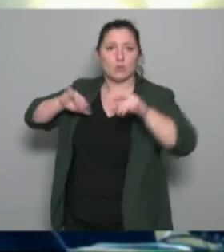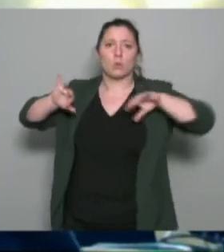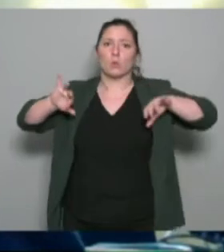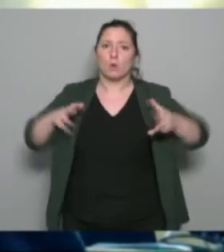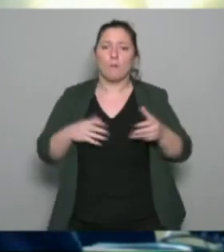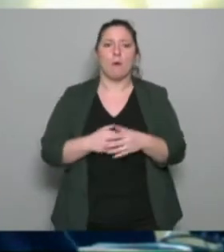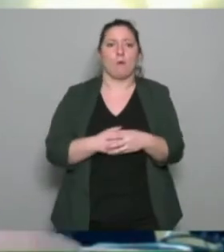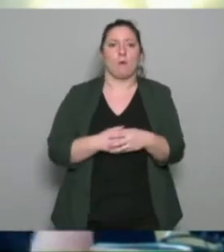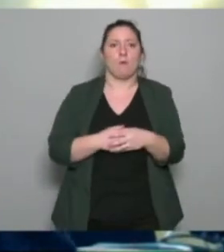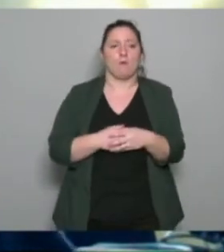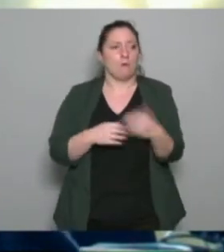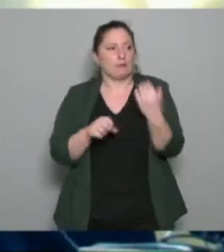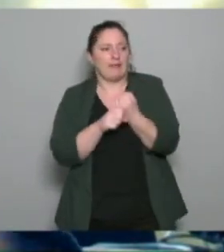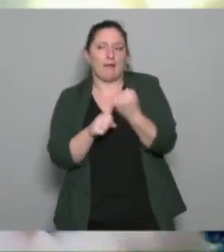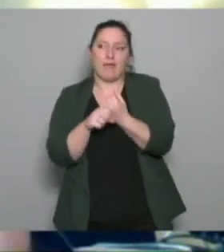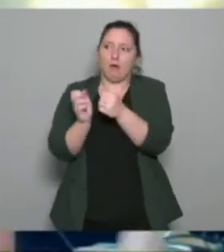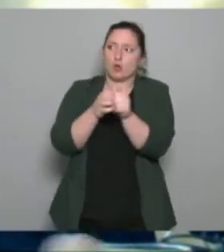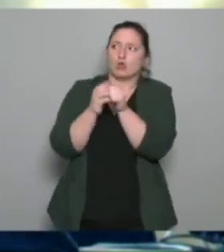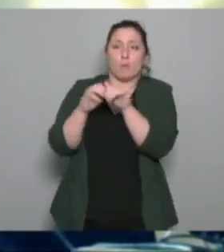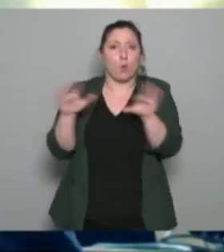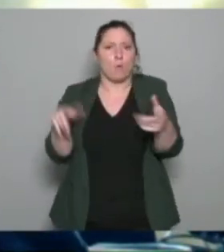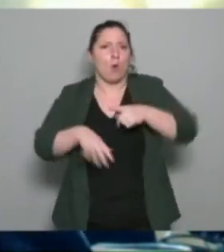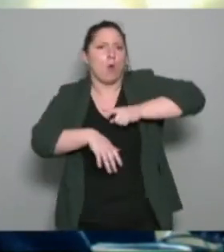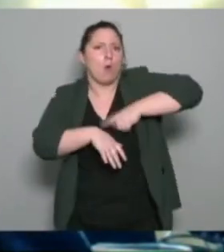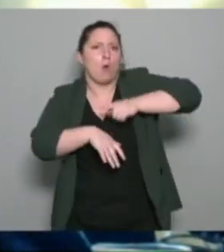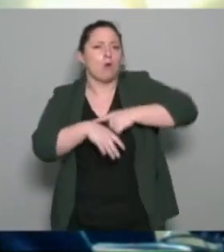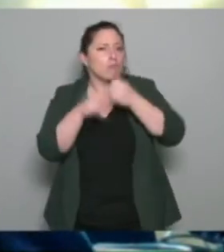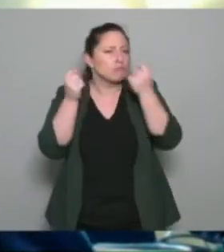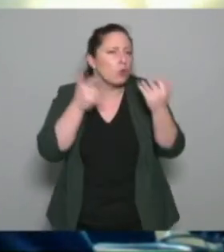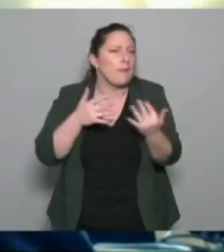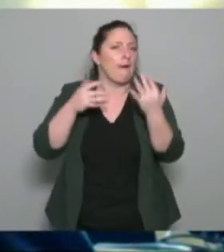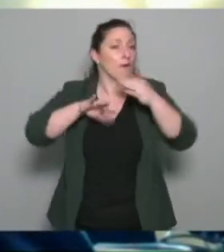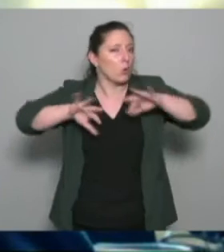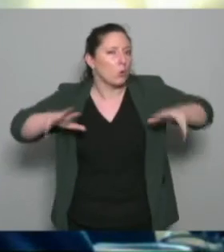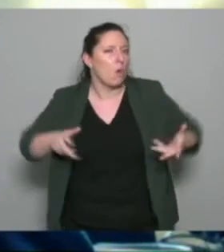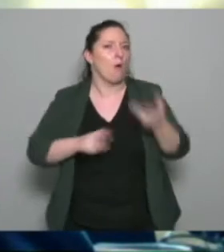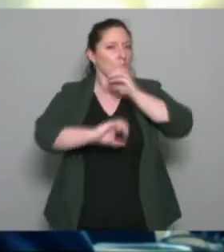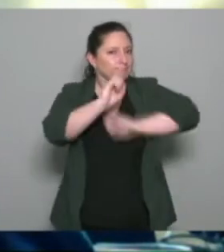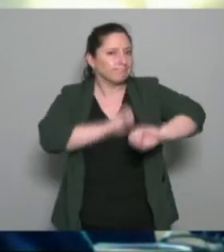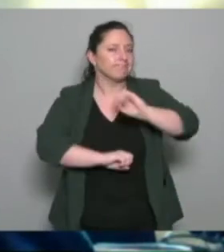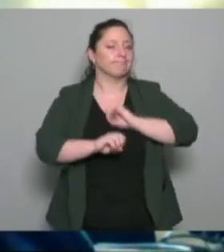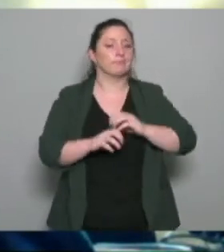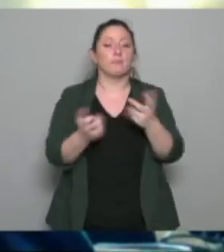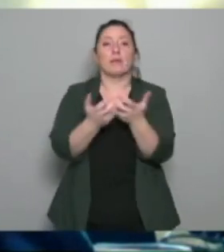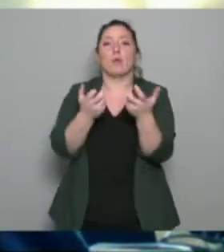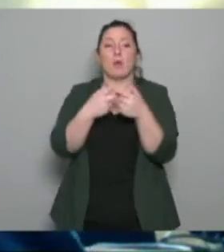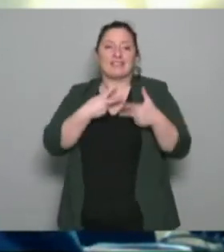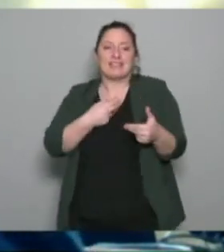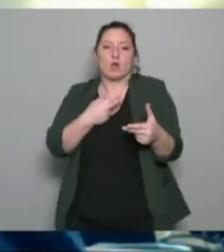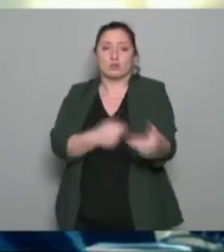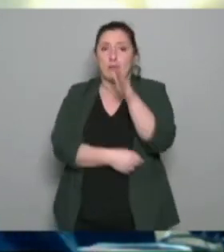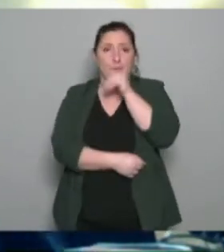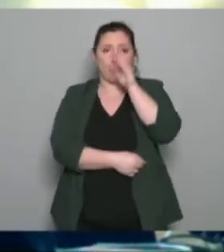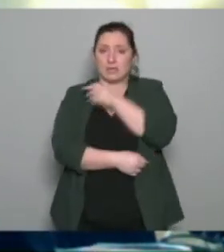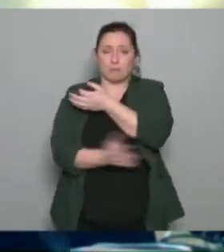ensemble sur quel créneau là ils se retrouvent toutes les voilà les séances ont lieu tous les après-midi à la